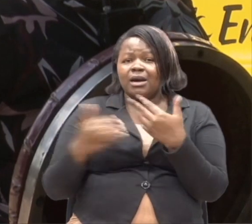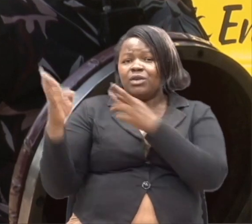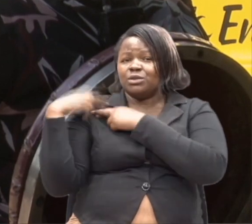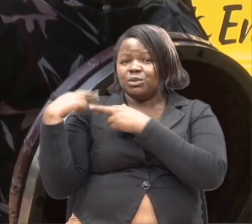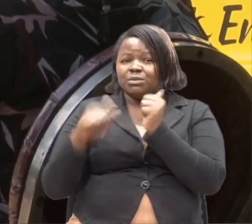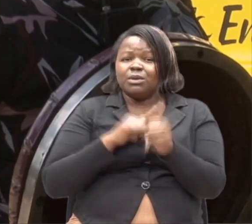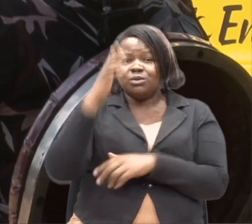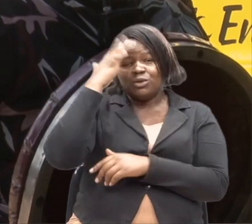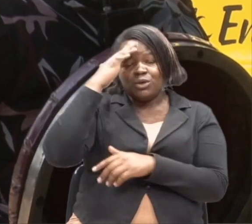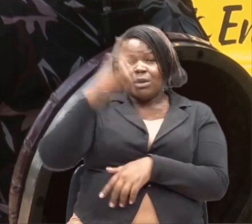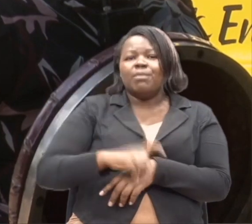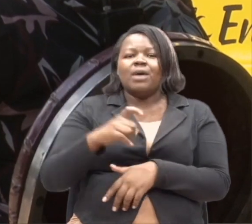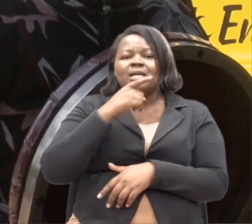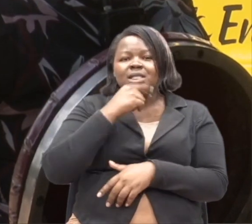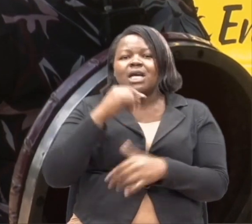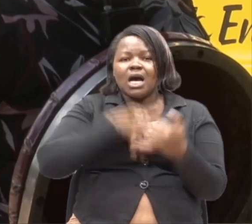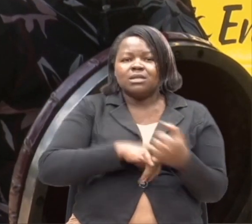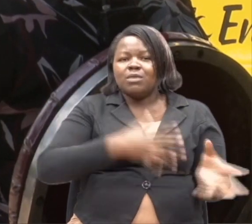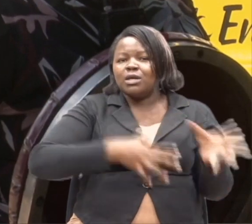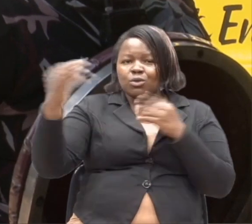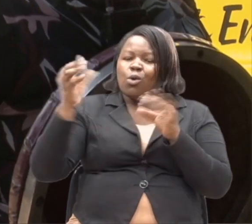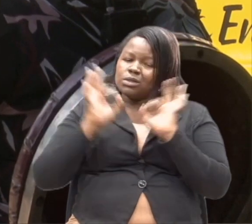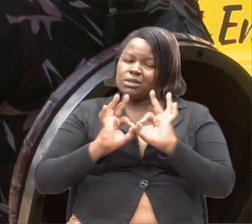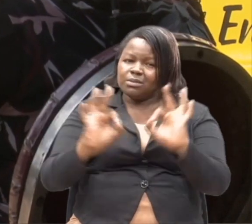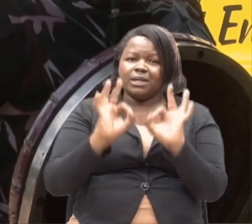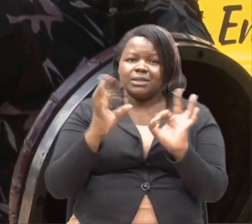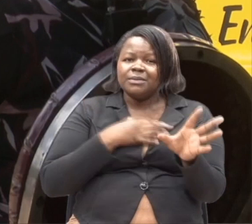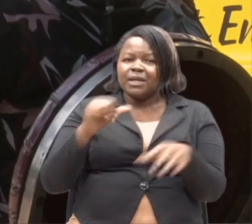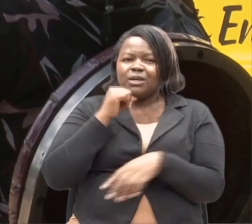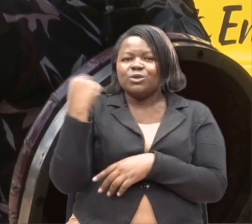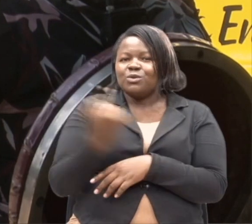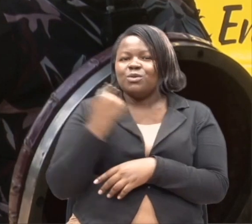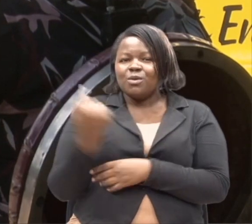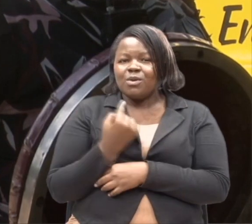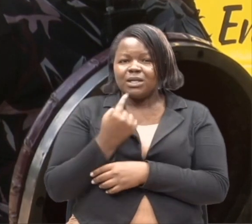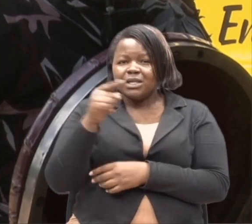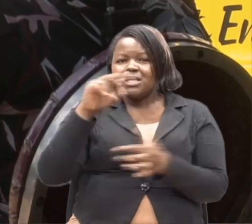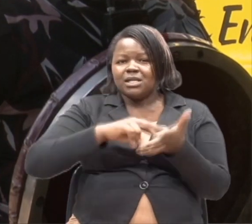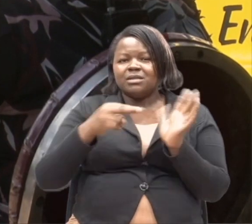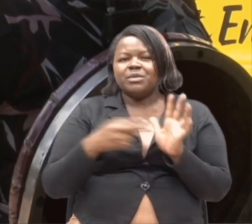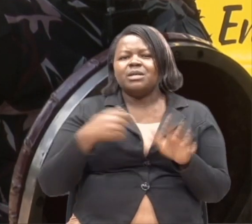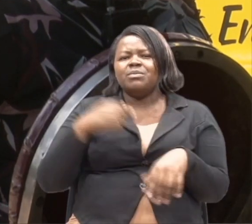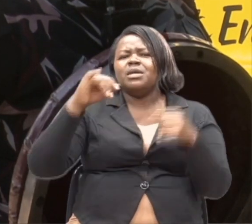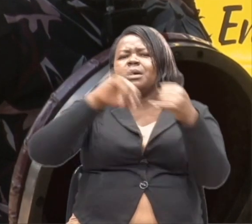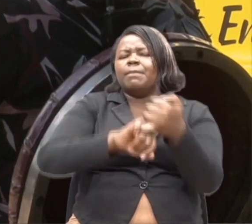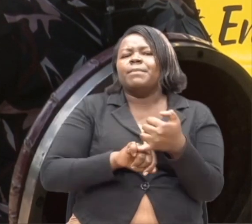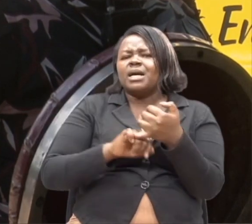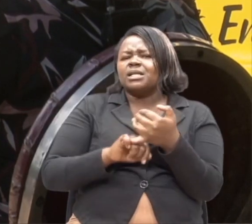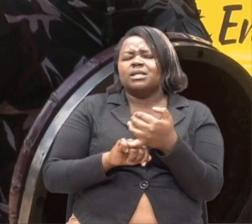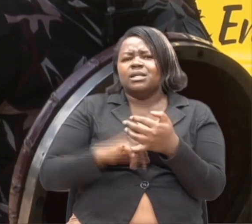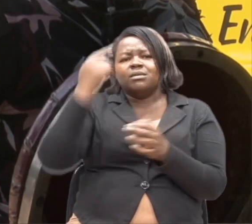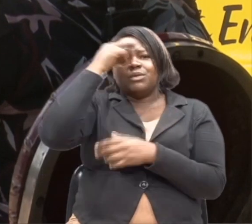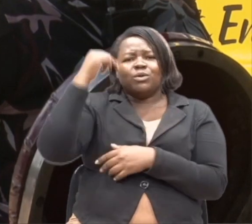kwamba muzee ni razima hende. Hamekua smart kwa wazewe ngini. Lakini si kumanisha kwamba nirimuawa nisaidia